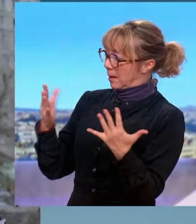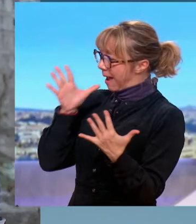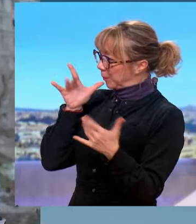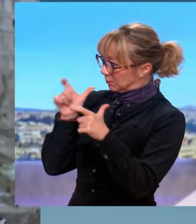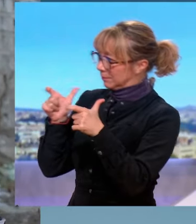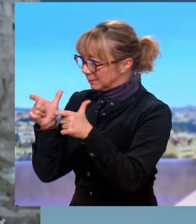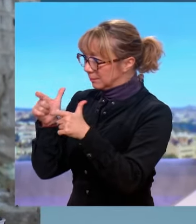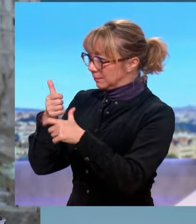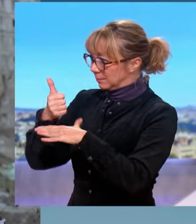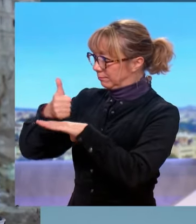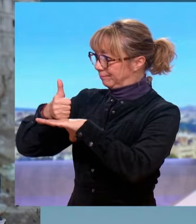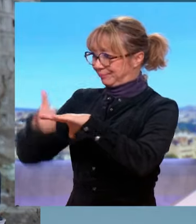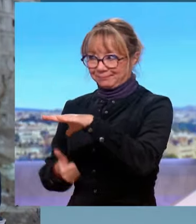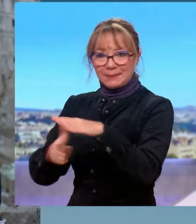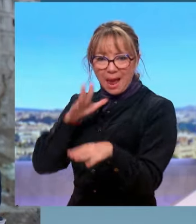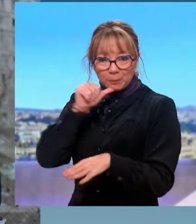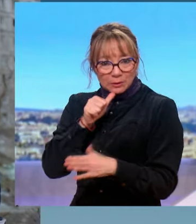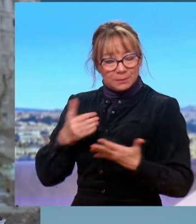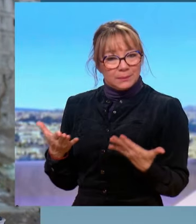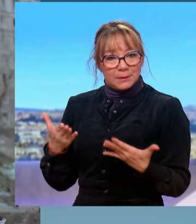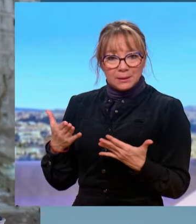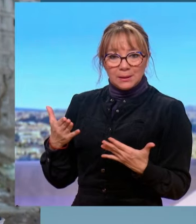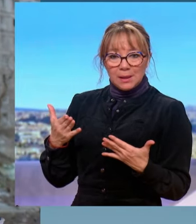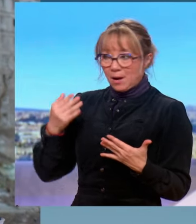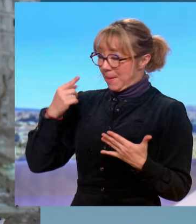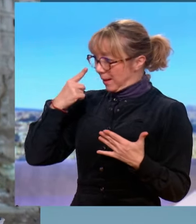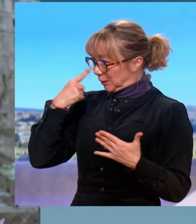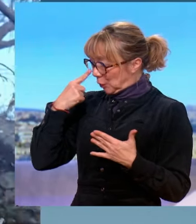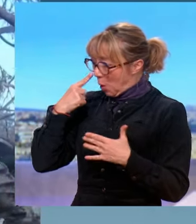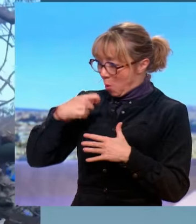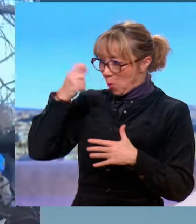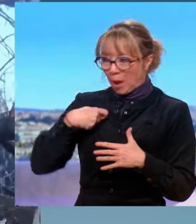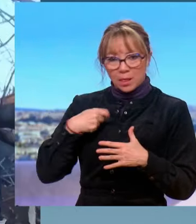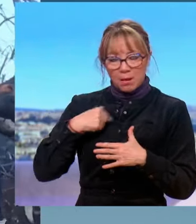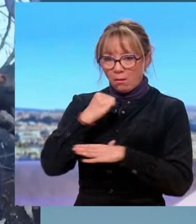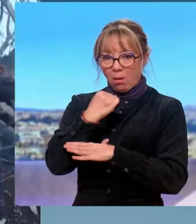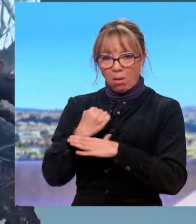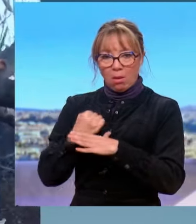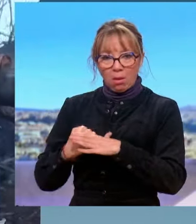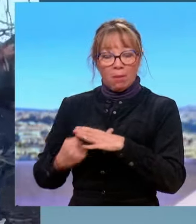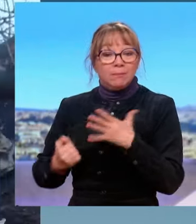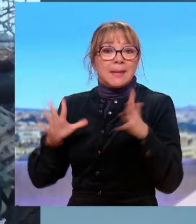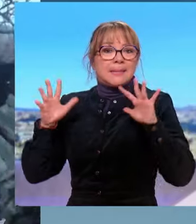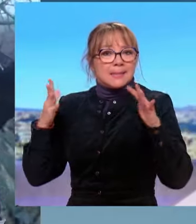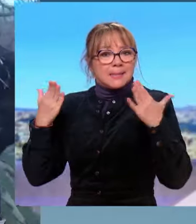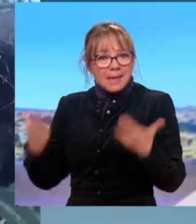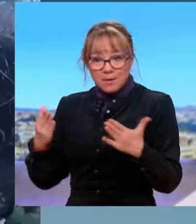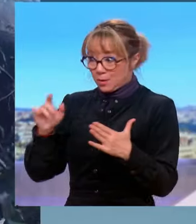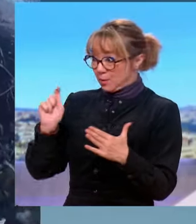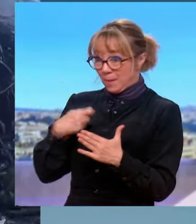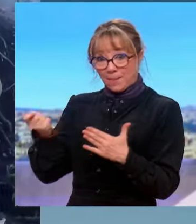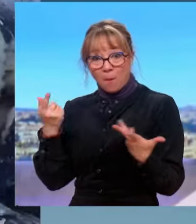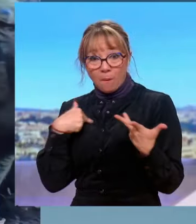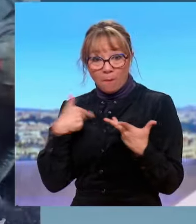Occidentaux et une situation en Ukraine qui s'enlise. Qu'est-ce que vous préconisez, sachant que les Européens vont décider la semaine prochaine d'ouvrir ou non